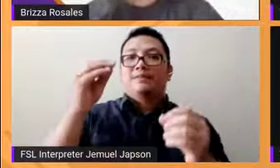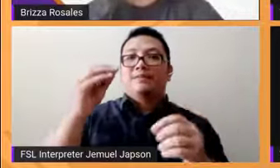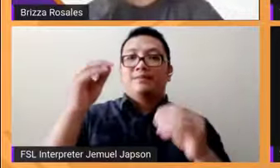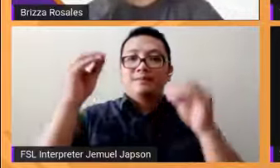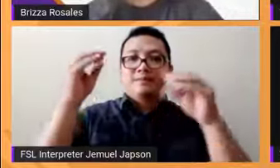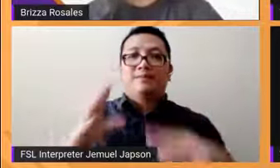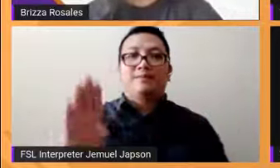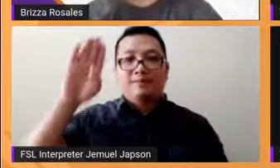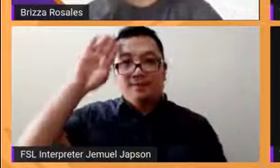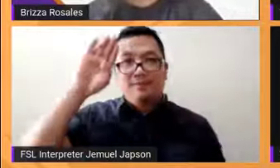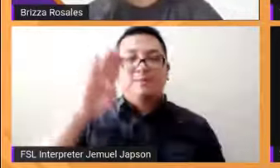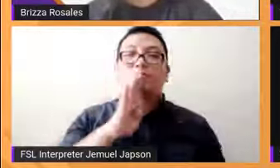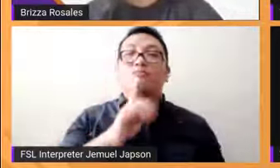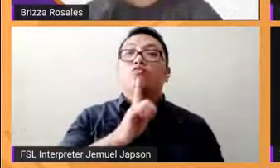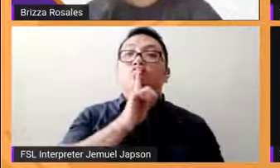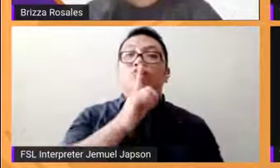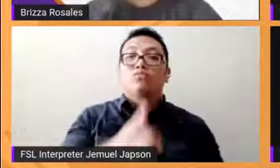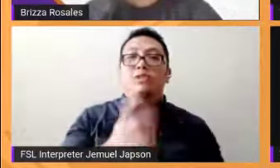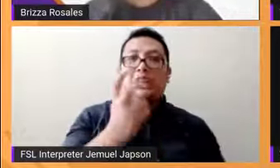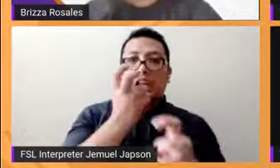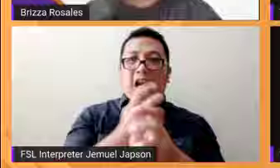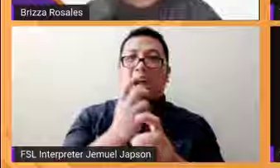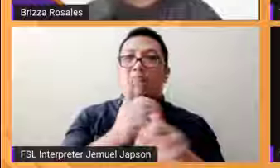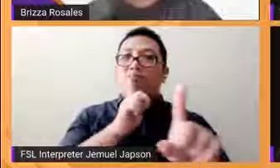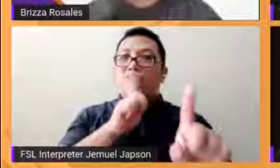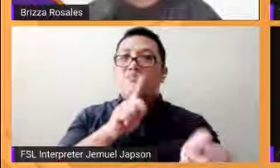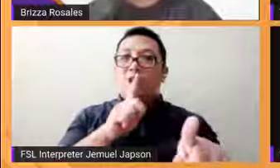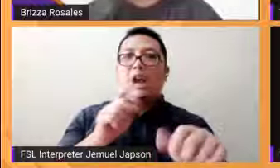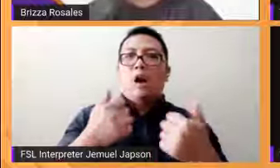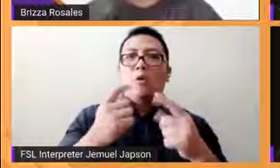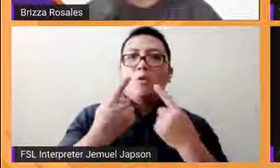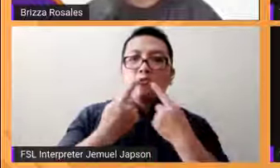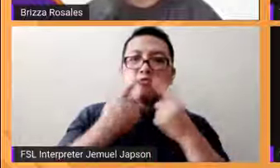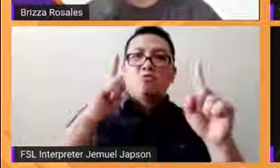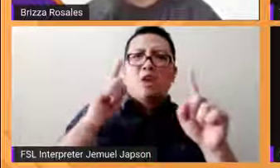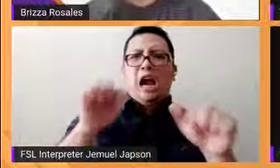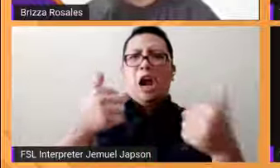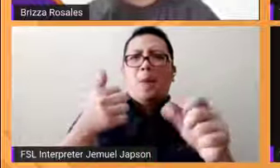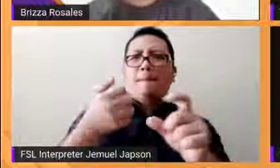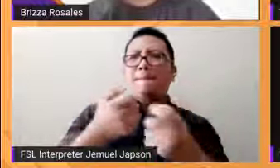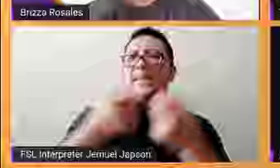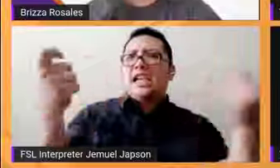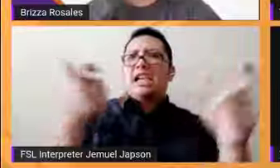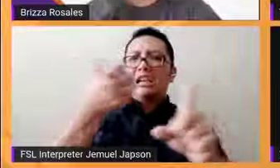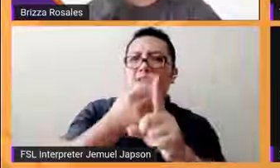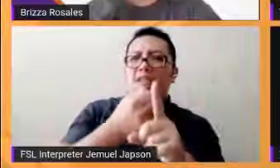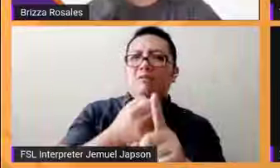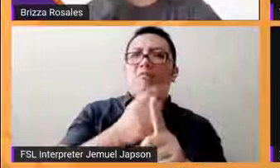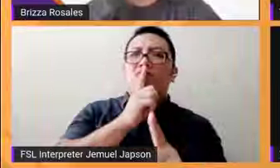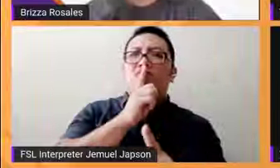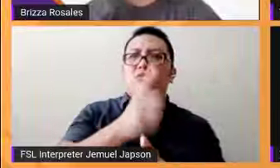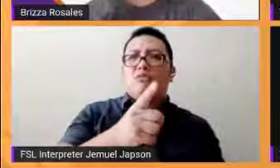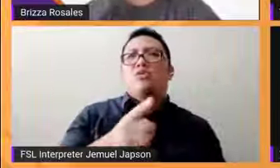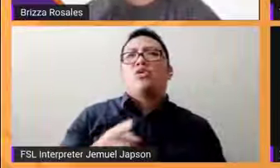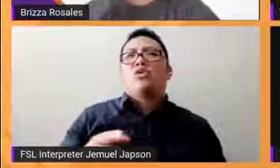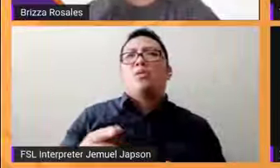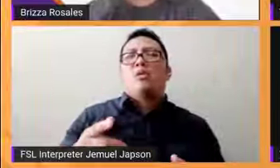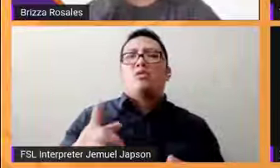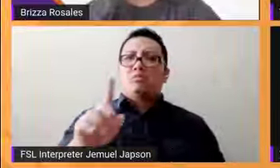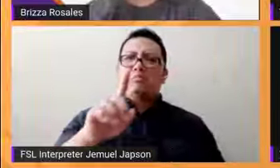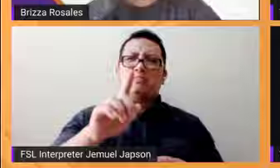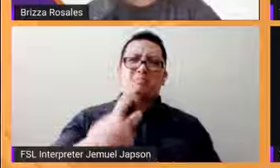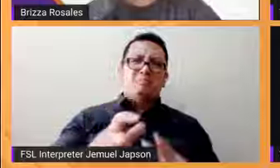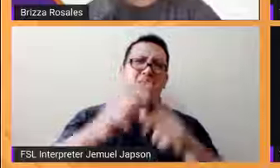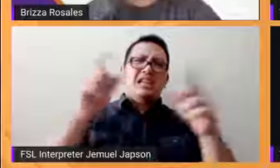talagang sagutin yung level of effectiveness actually ano rin po sugal na para itanong yung impact ng